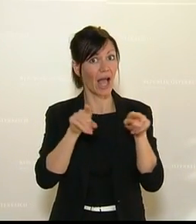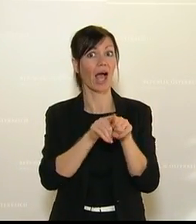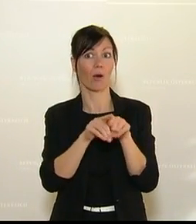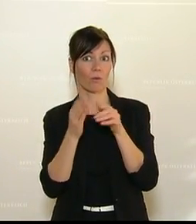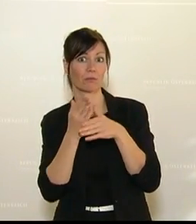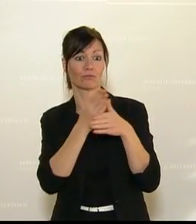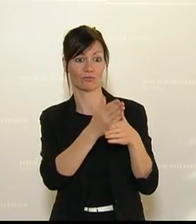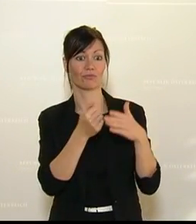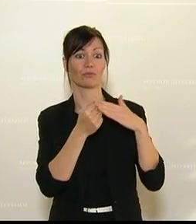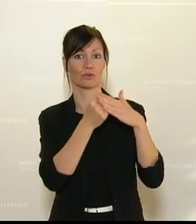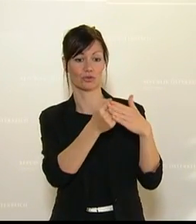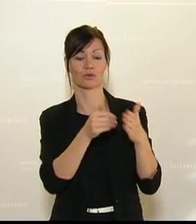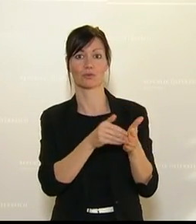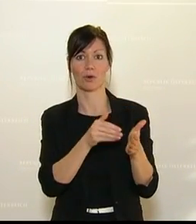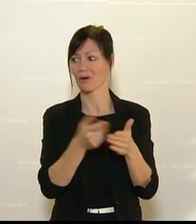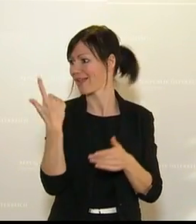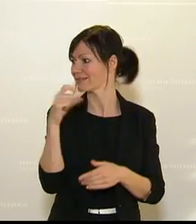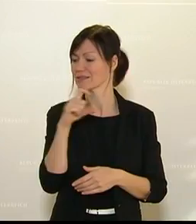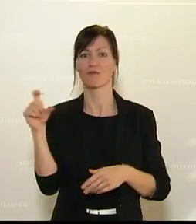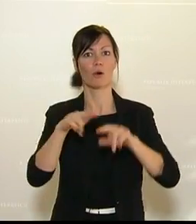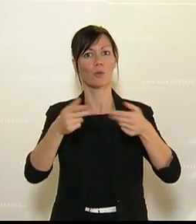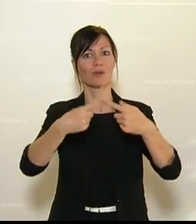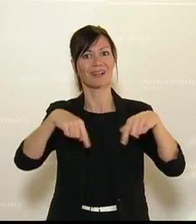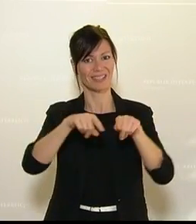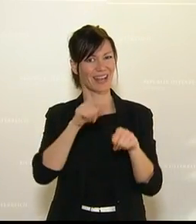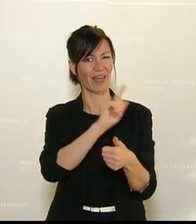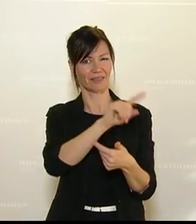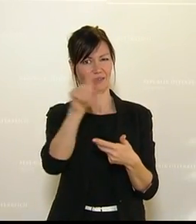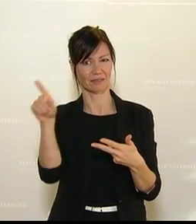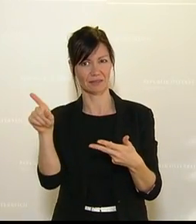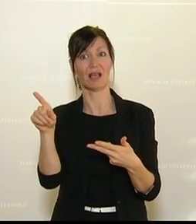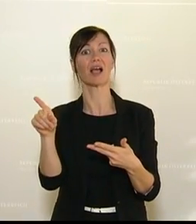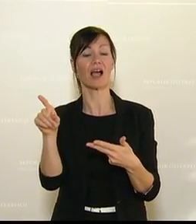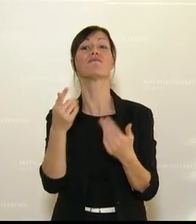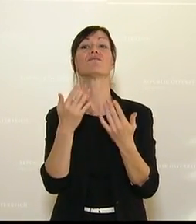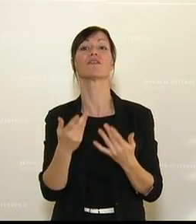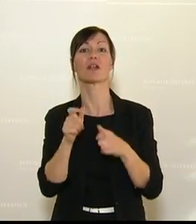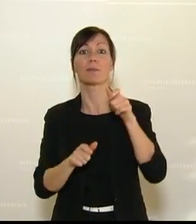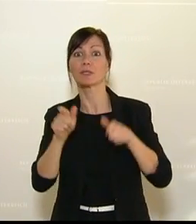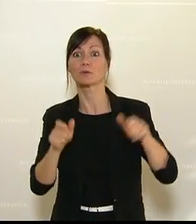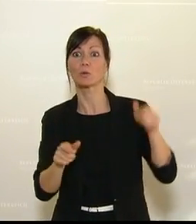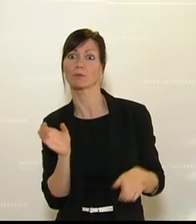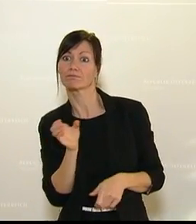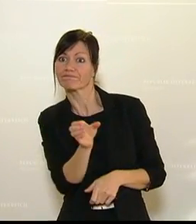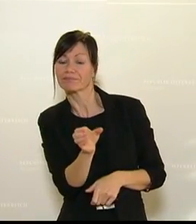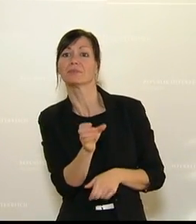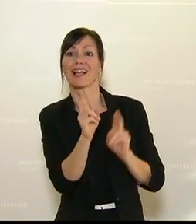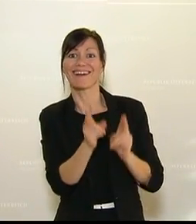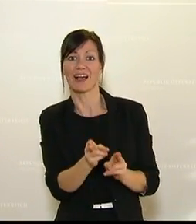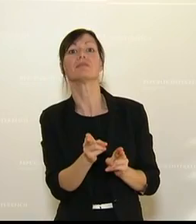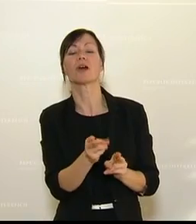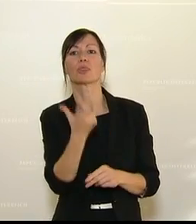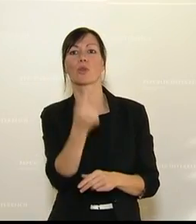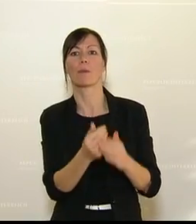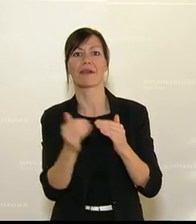Vergangene Woche haben wir den Bundesländern angeboten, die Anzahl der Bundesheerbediensteten, die zur Unterstützung der Gesundheitsbehörden eingesetzt sind,